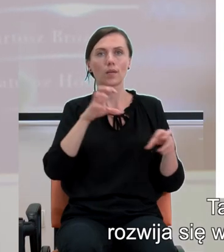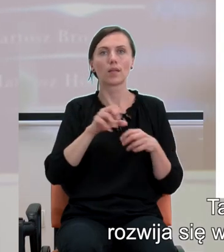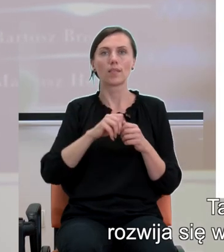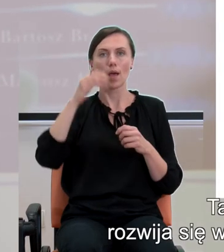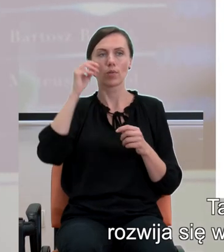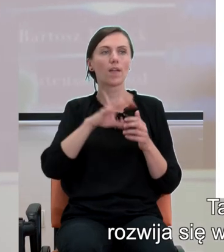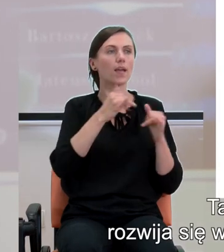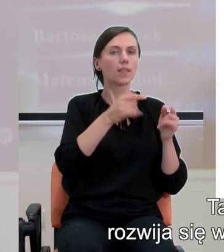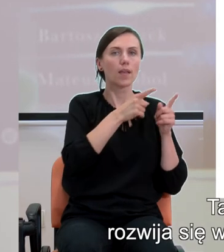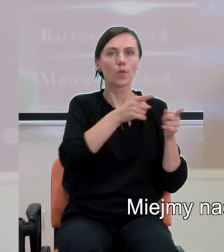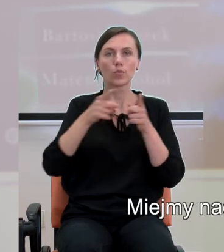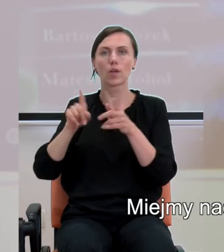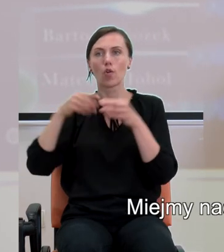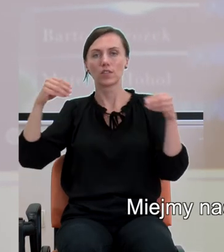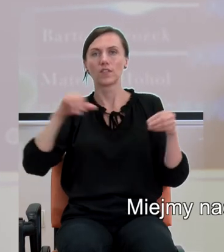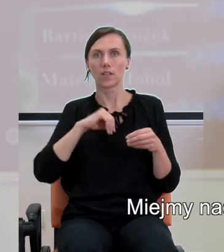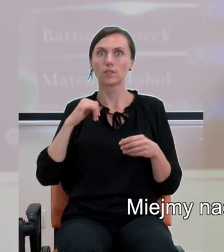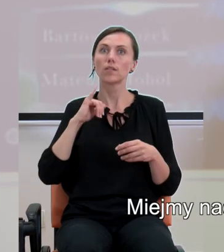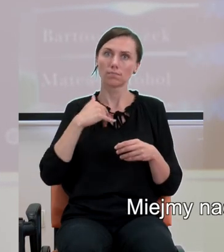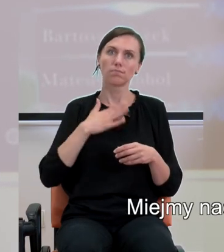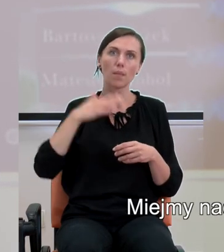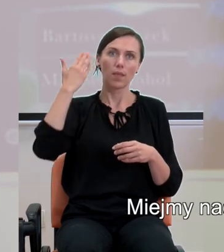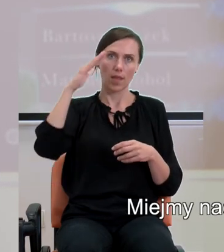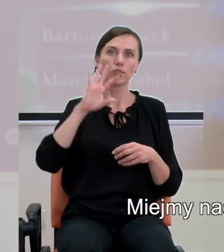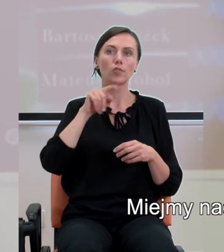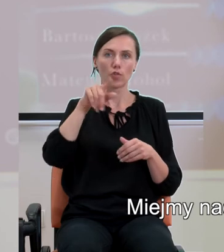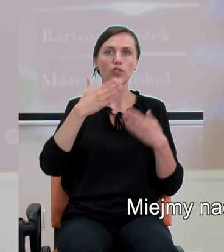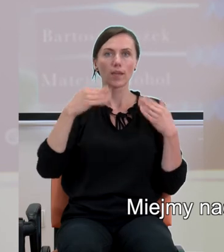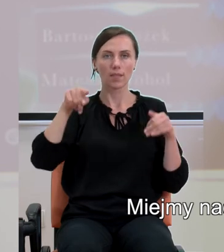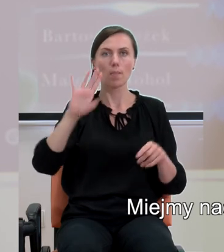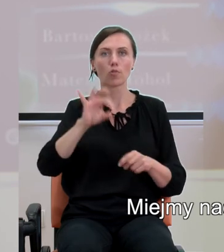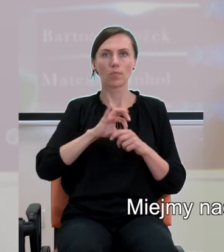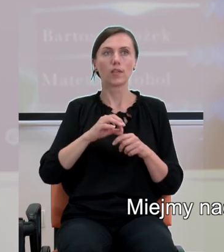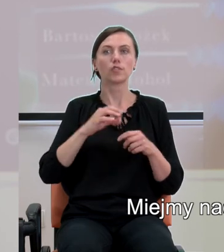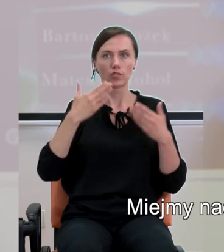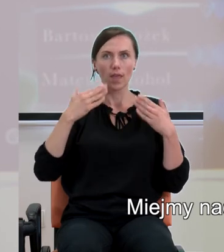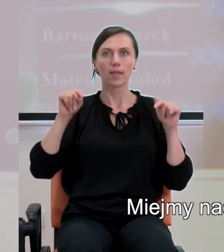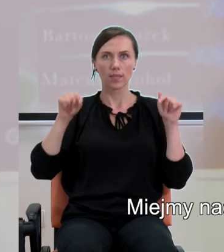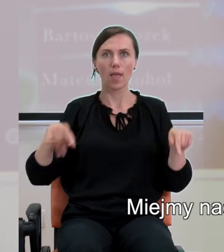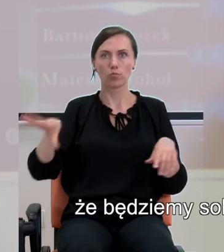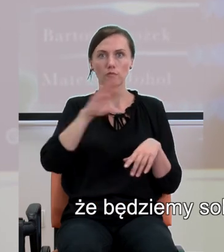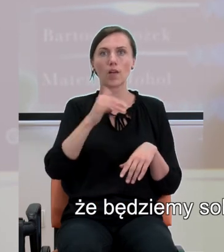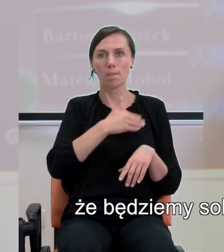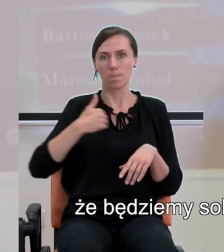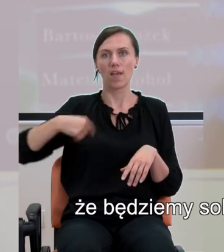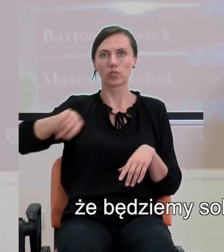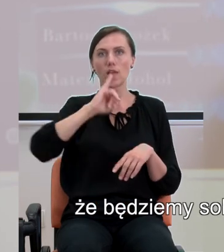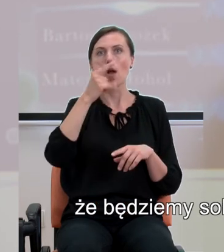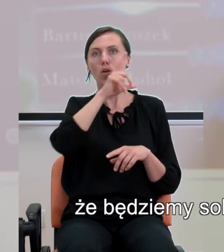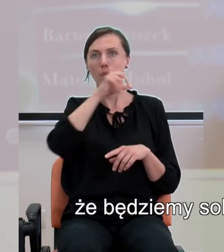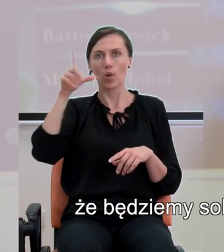bardzo różne strony, no i miejmy nadzieję, że doprowadzić może ona nas do tego, że będziemy sobie jako